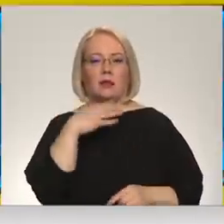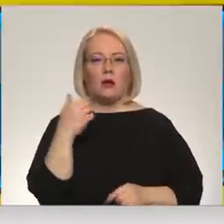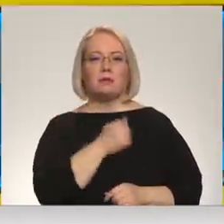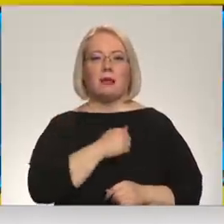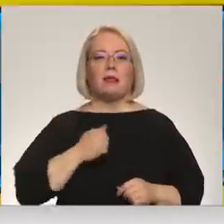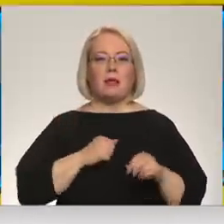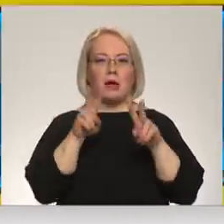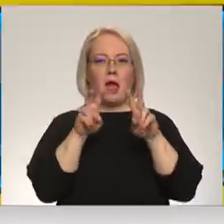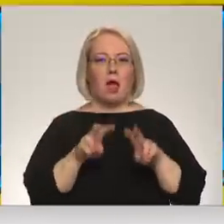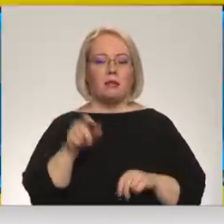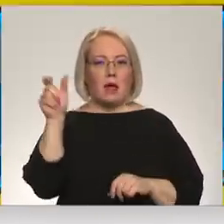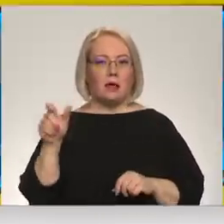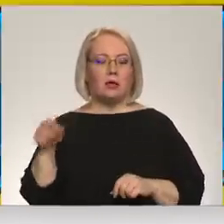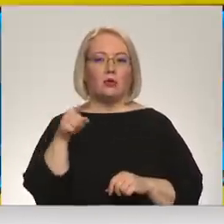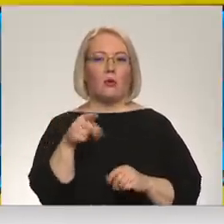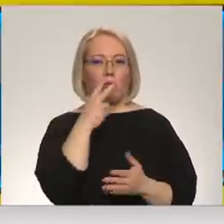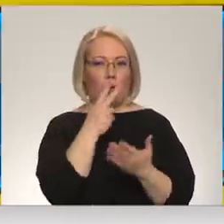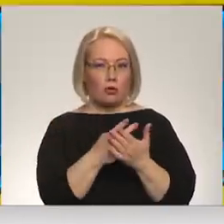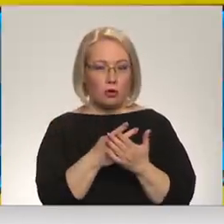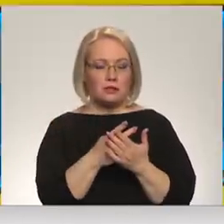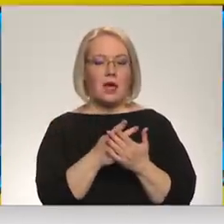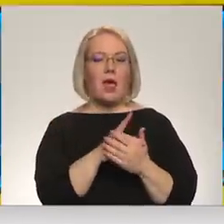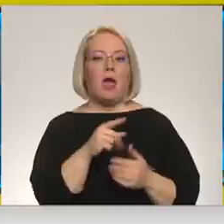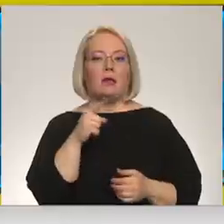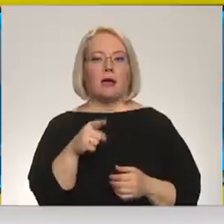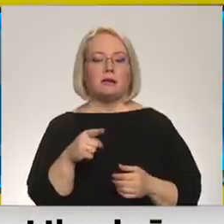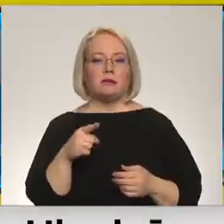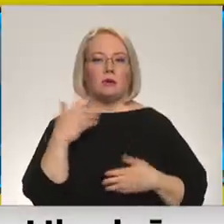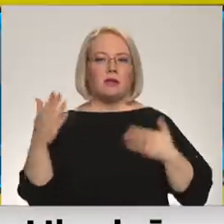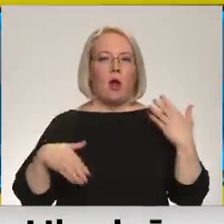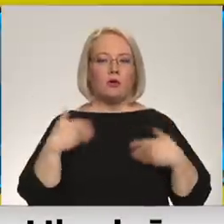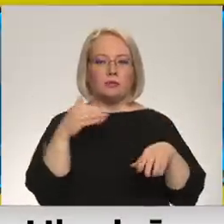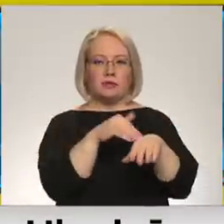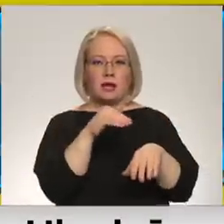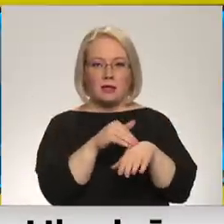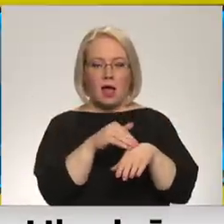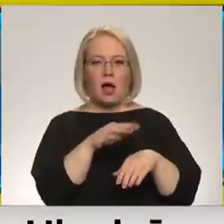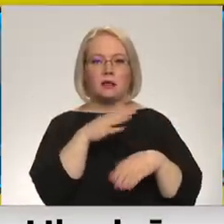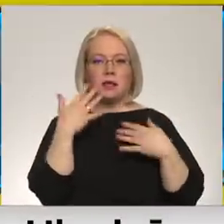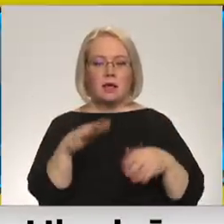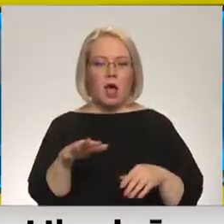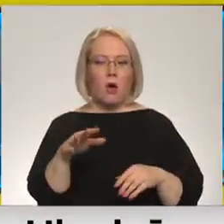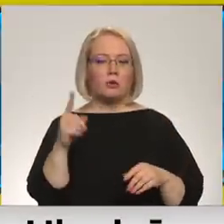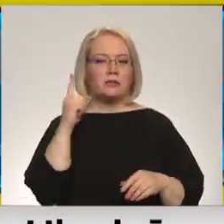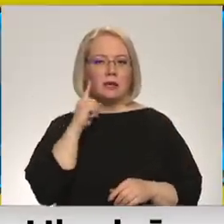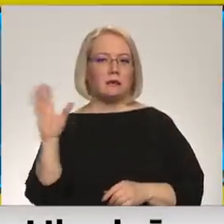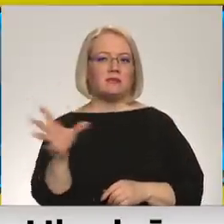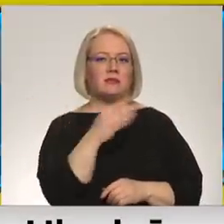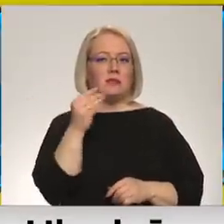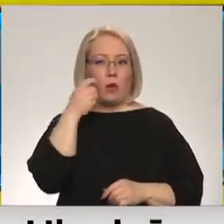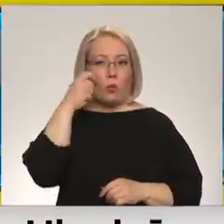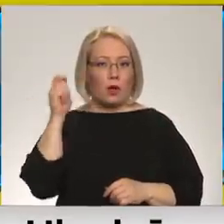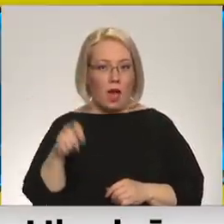prognozē. Trauksmes signāles, kas brīdina par iespējumu un gaisu uzbrukumu, skan visā Ukrainā. Tas noteikti tāpēc,